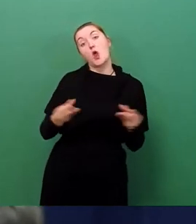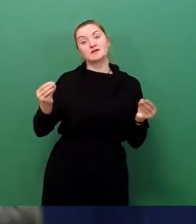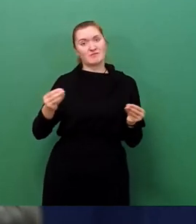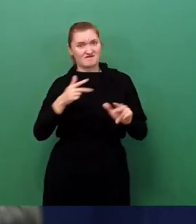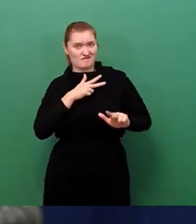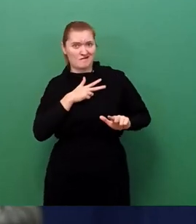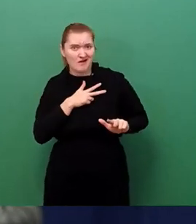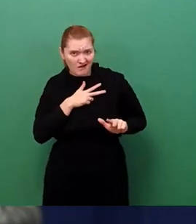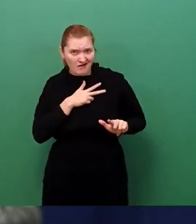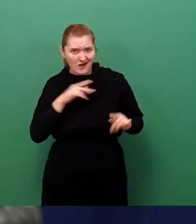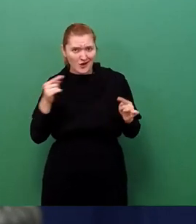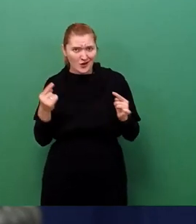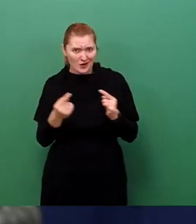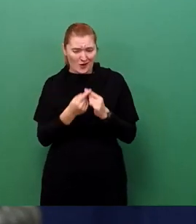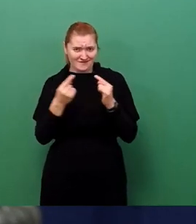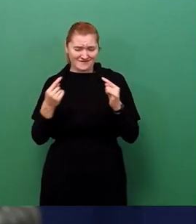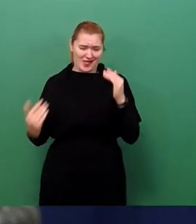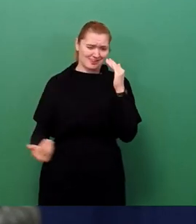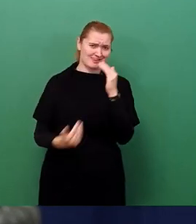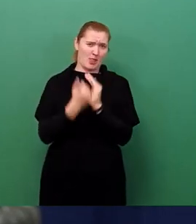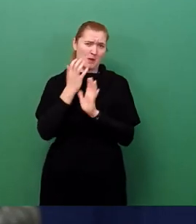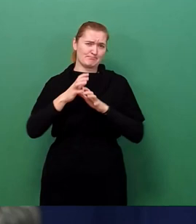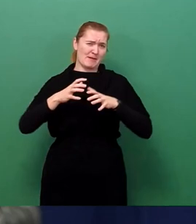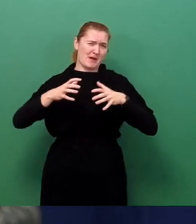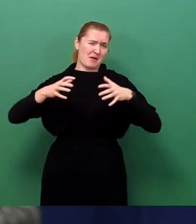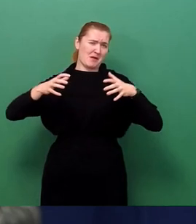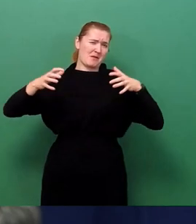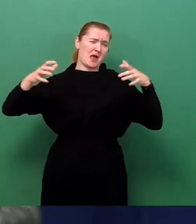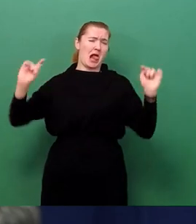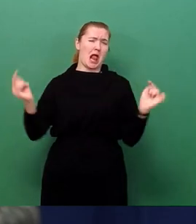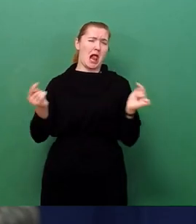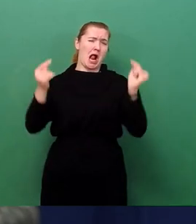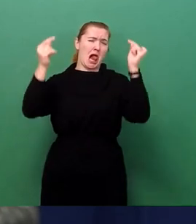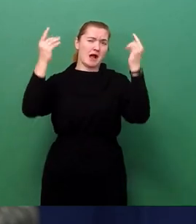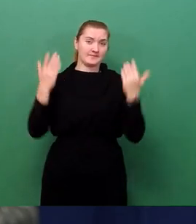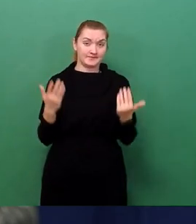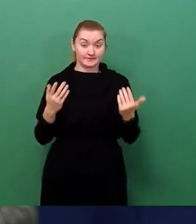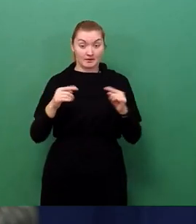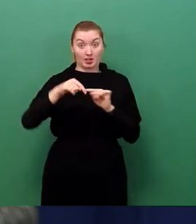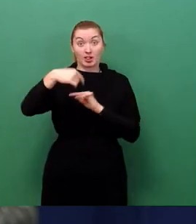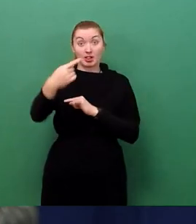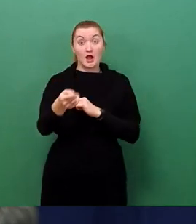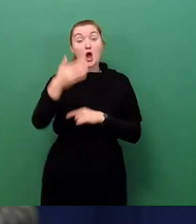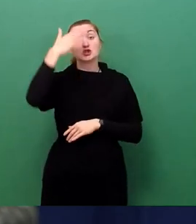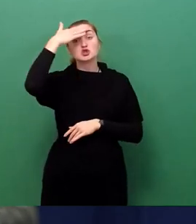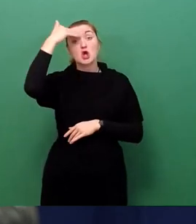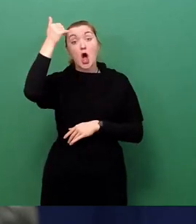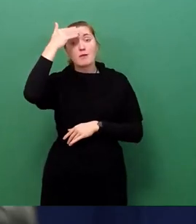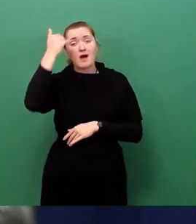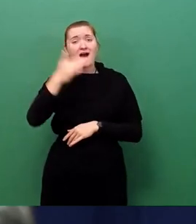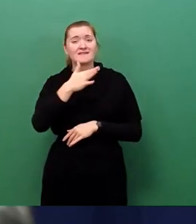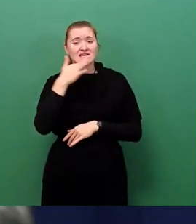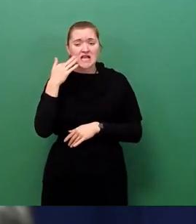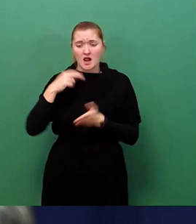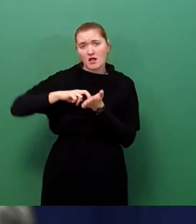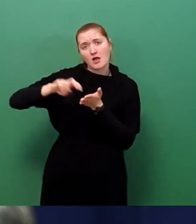neu geschaffen. Es lässt sich ausmalen, wie die Situation im Sommer mit den vielen, vielen Fußgängern, die den